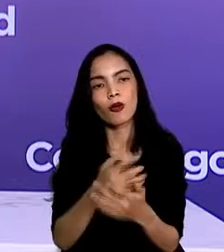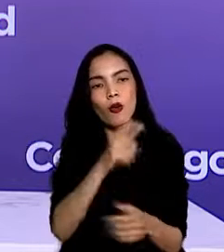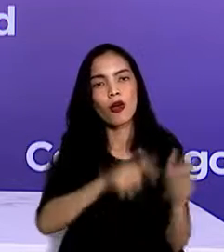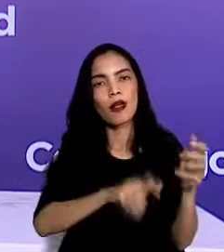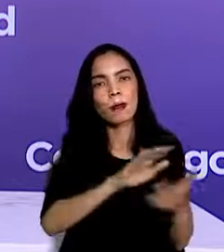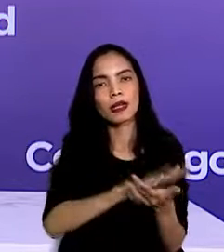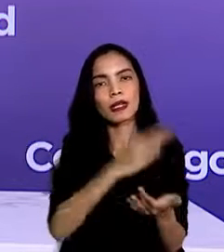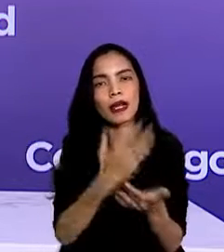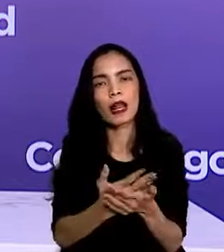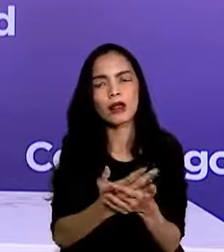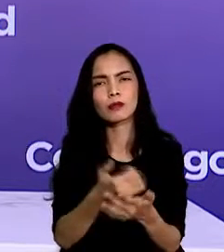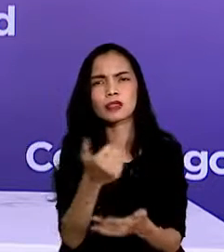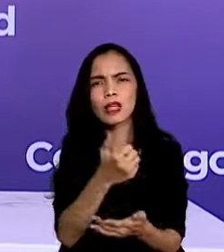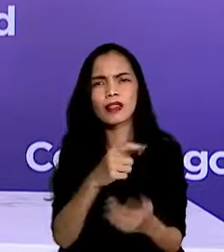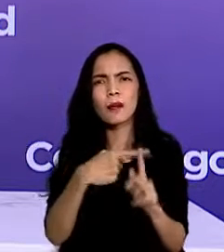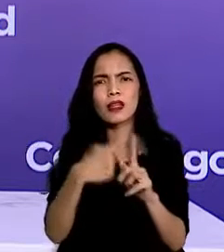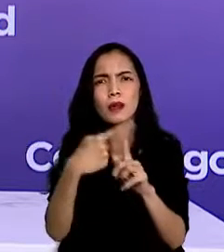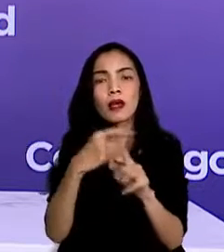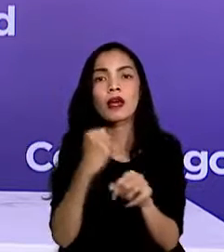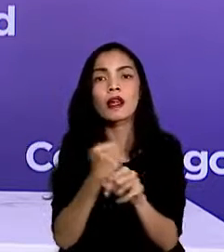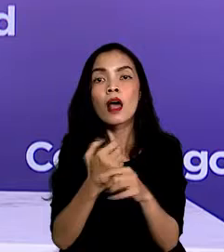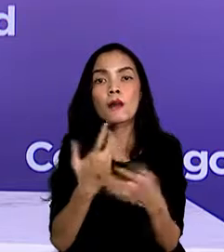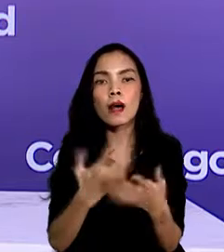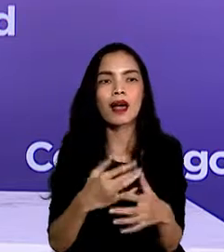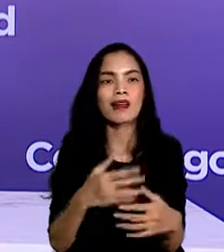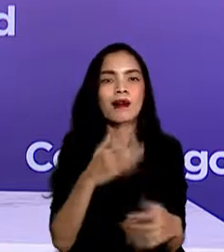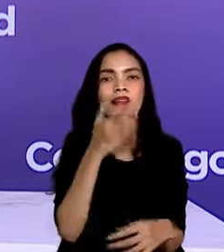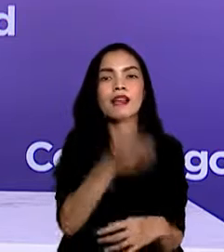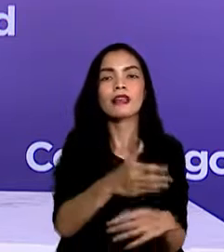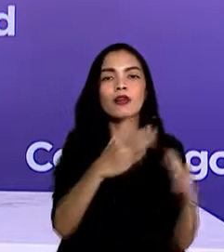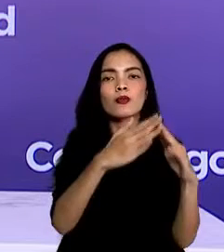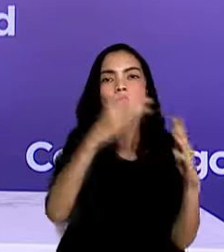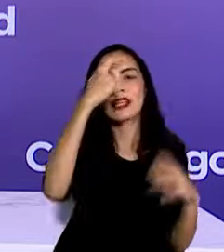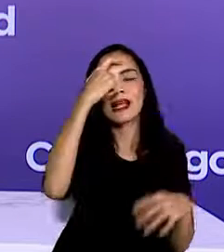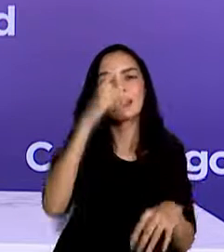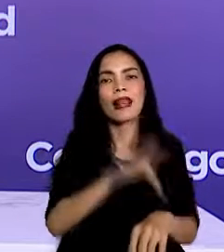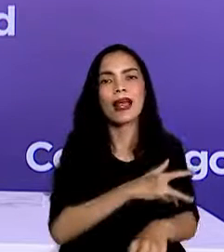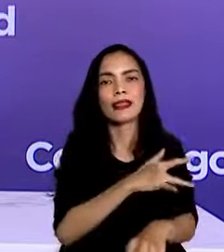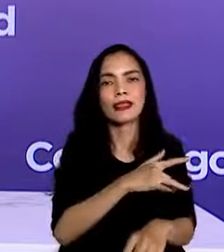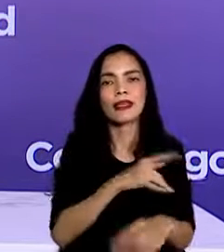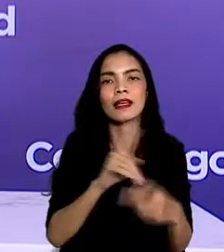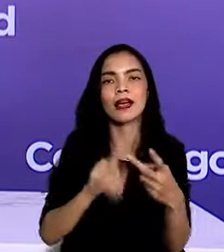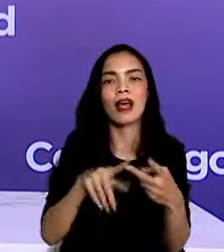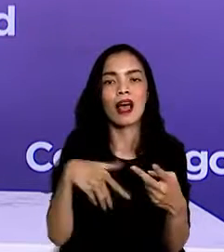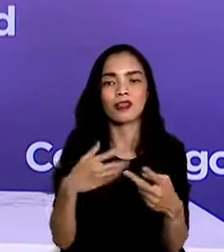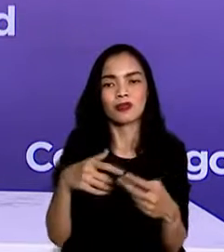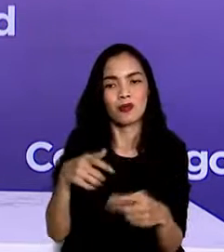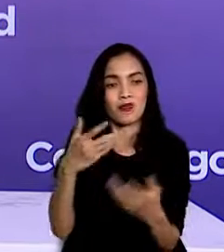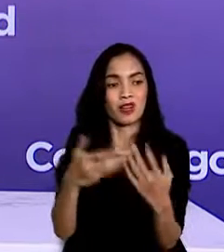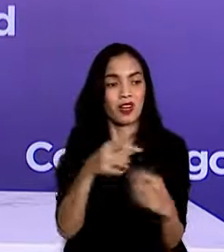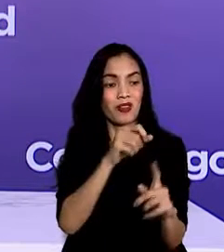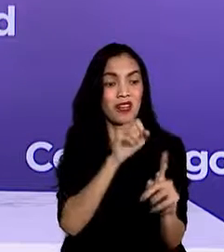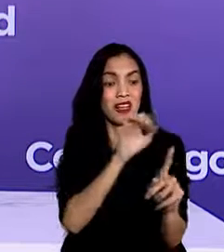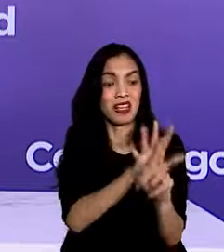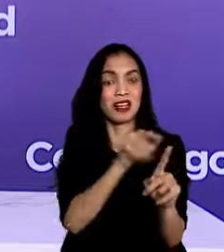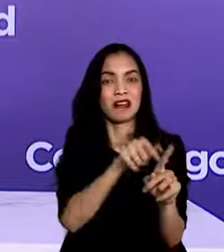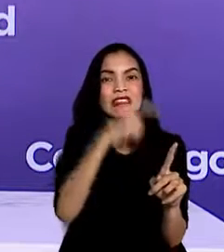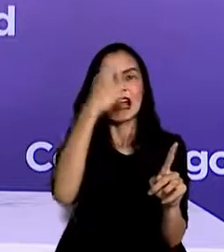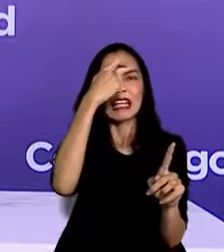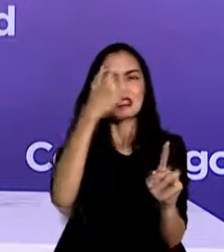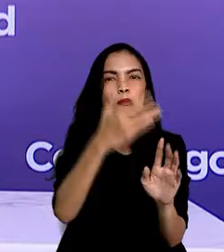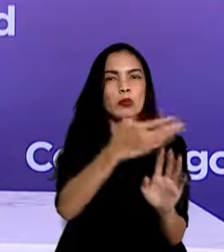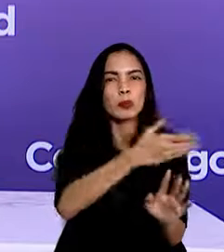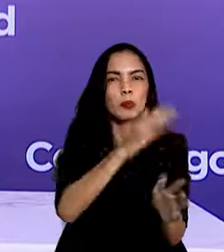meningkat peluangnya jika terlambat ditangani atau dirujuk maupun kepemilikan riwayat komorbid Terima kasih